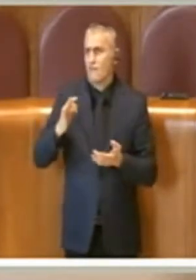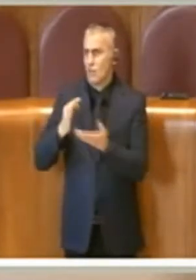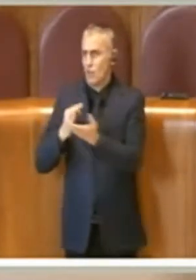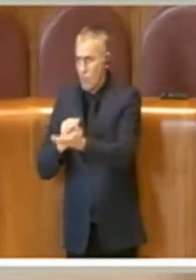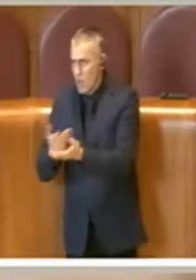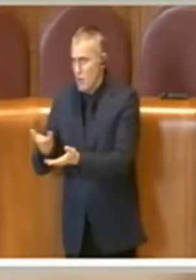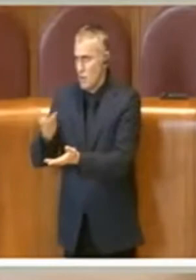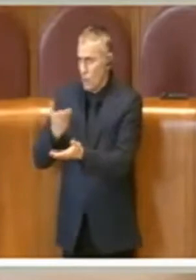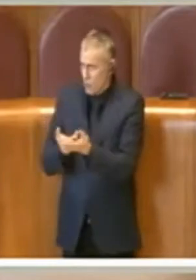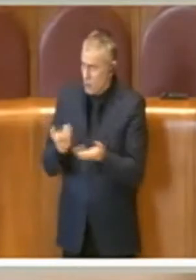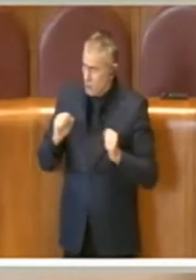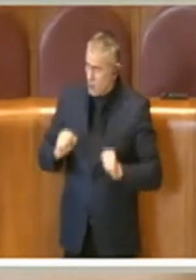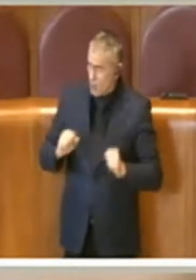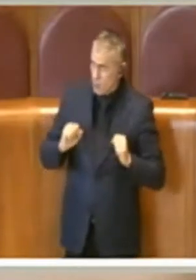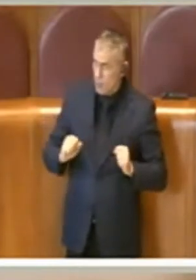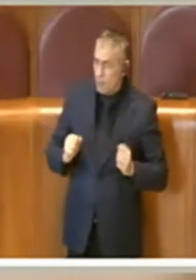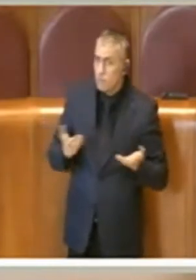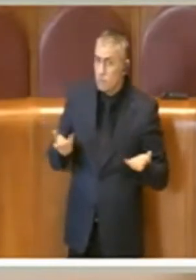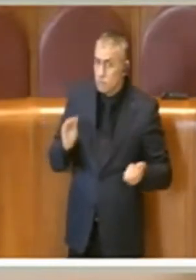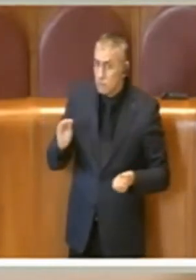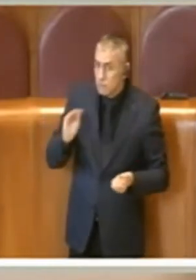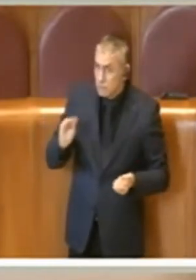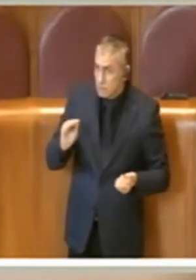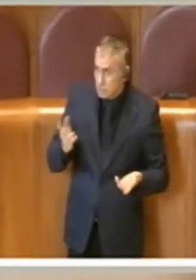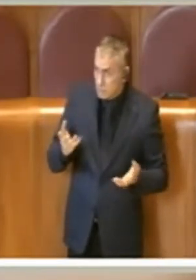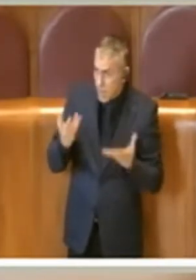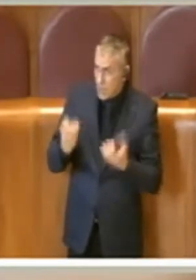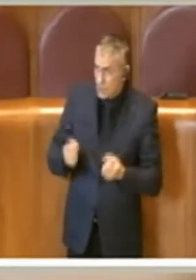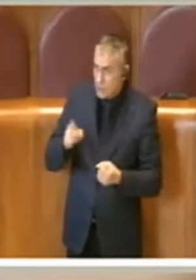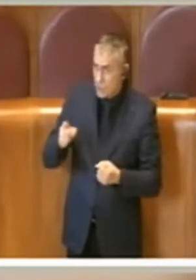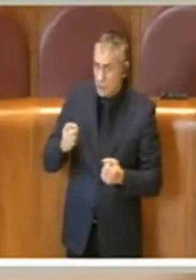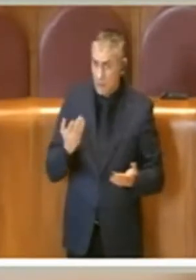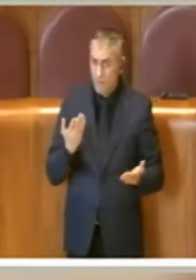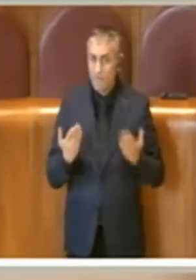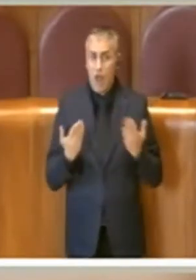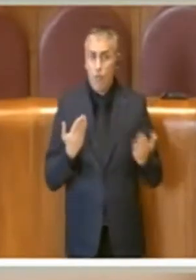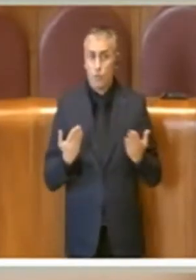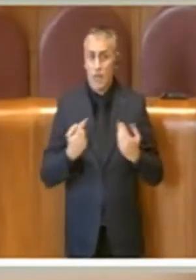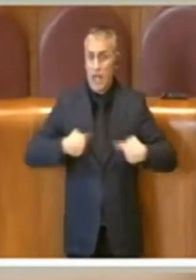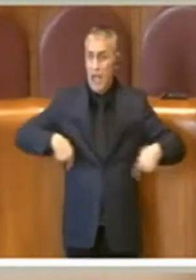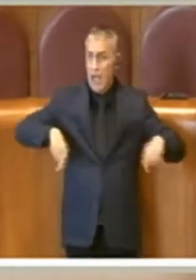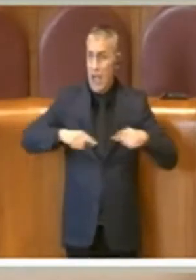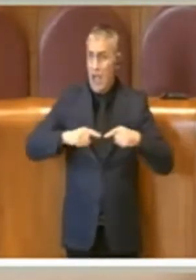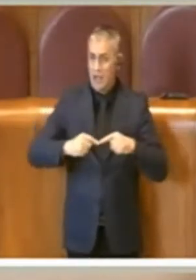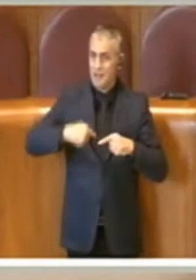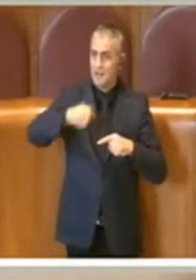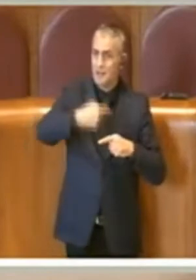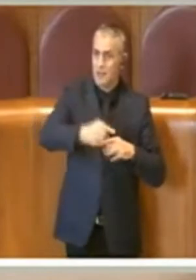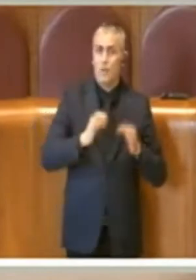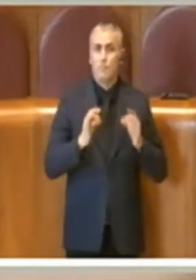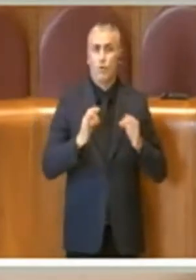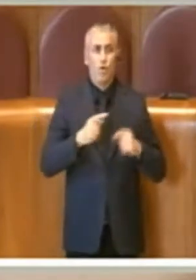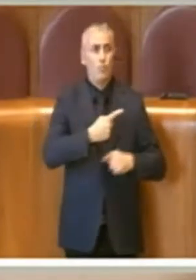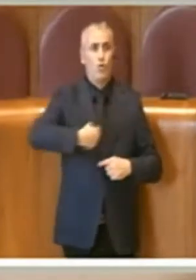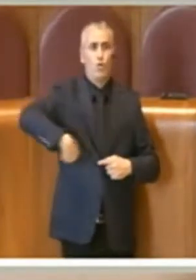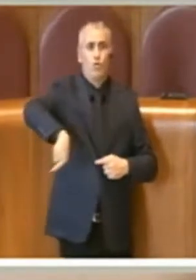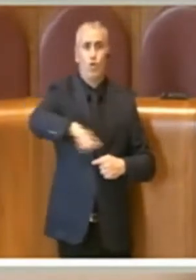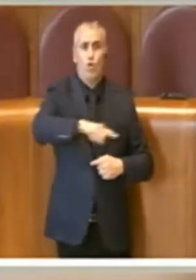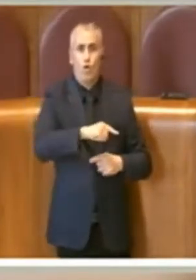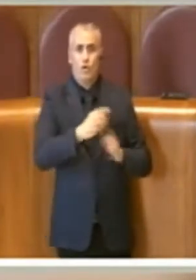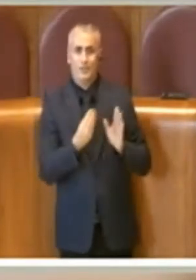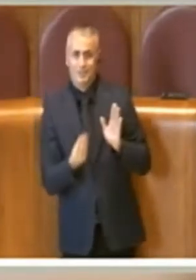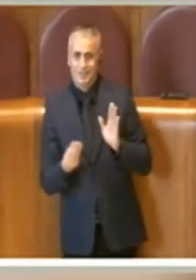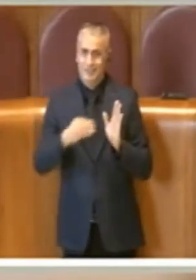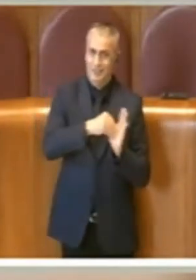proponenti e valutare in quel contesto, quindi essere direttamente noi ad inserire